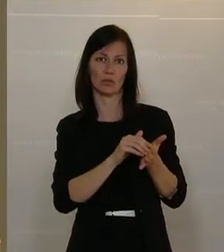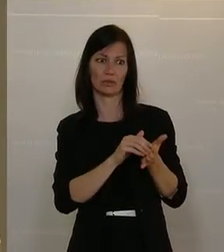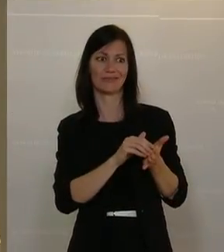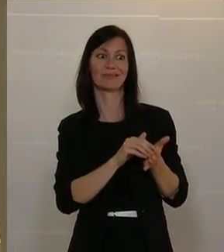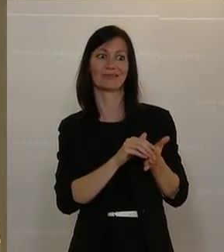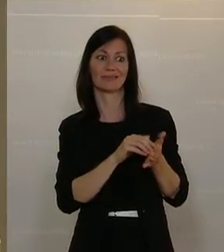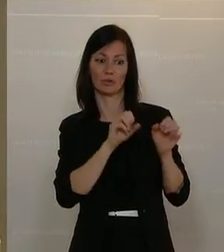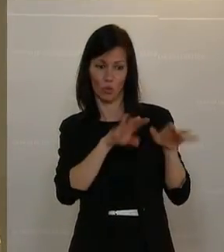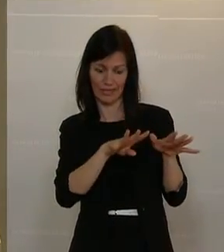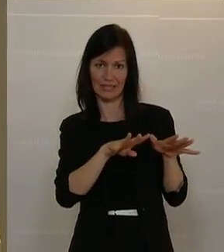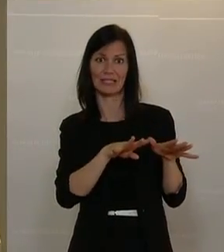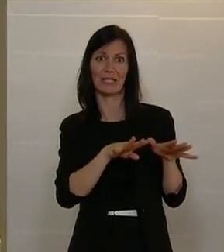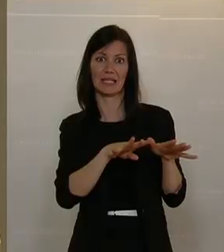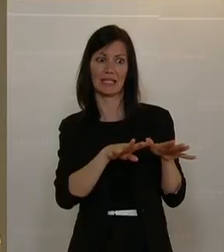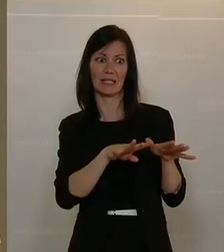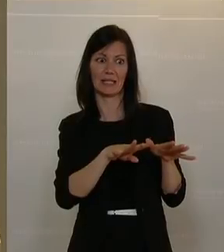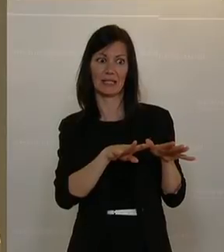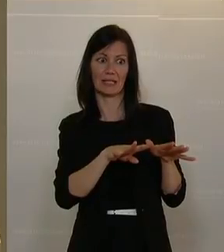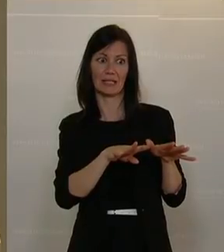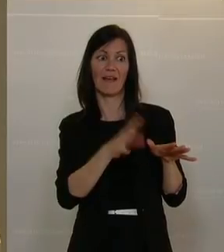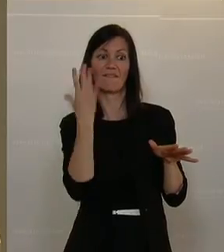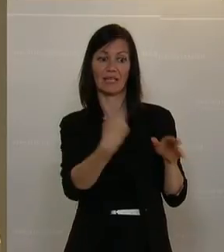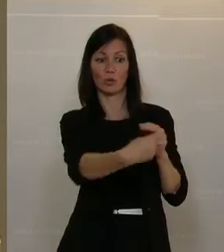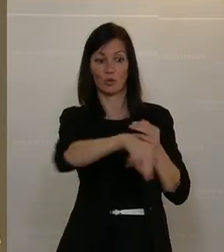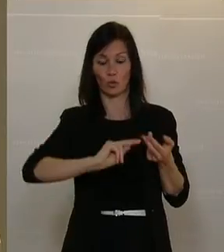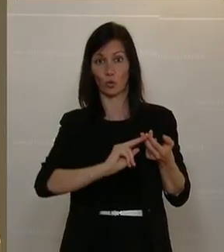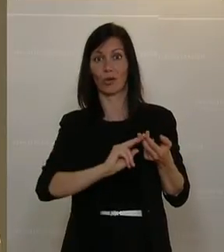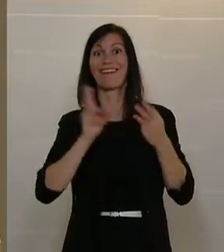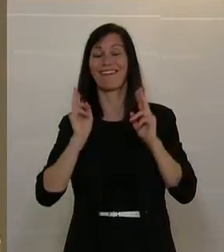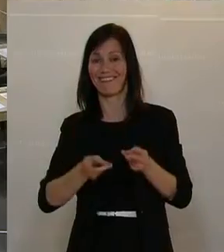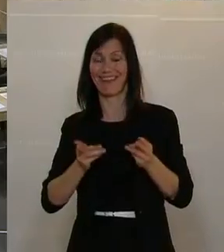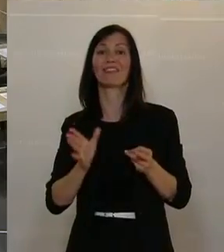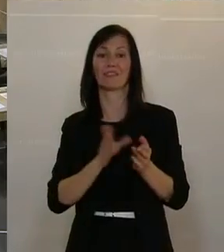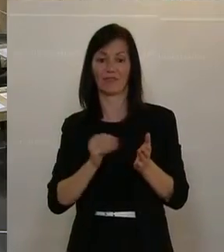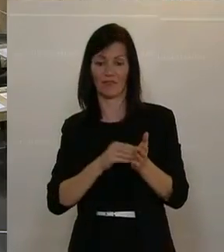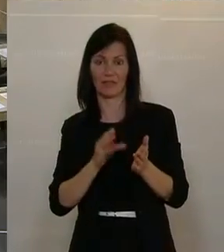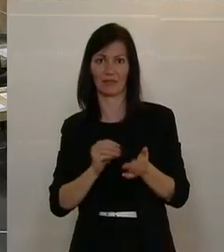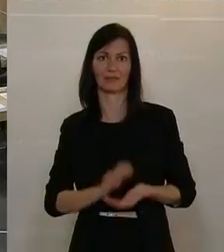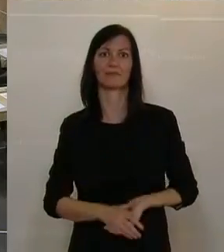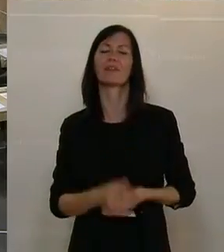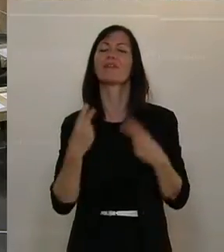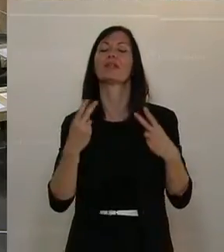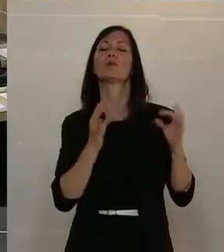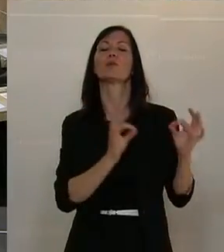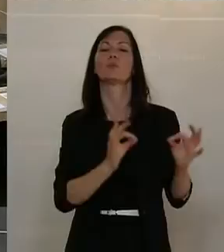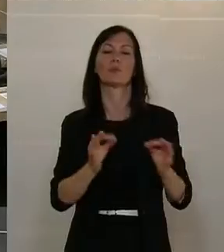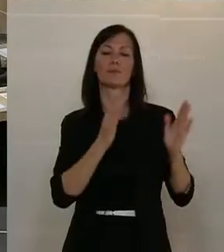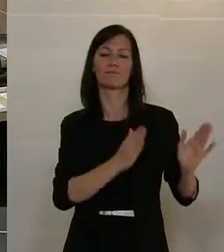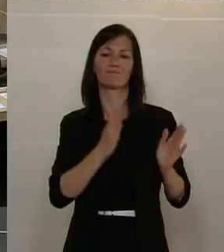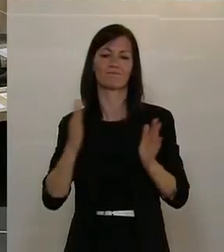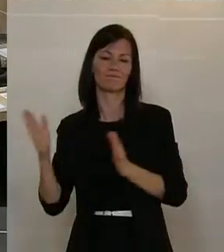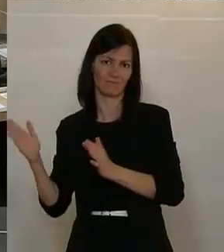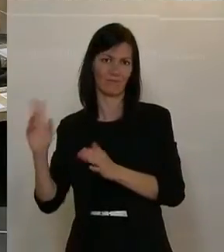und Wiederverwendung oder Aufbereitung zurückgenommen worden. Es geht um eine geordnete Behandlung. Es ist sehr